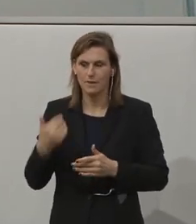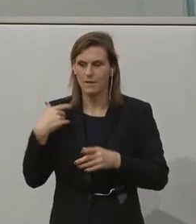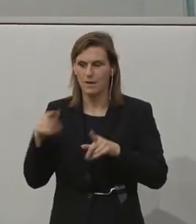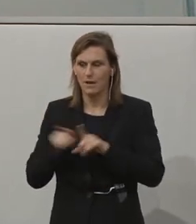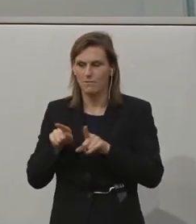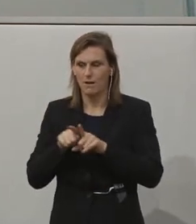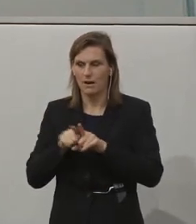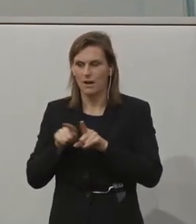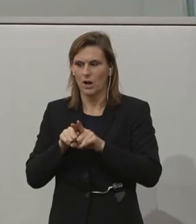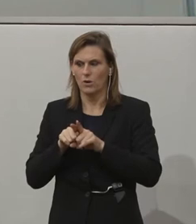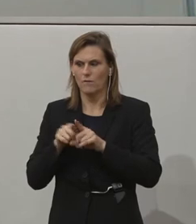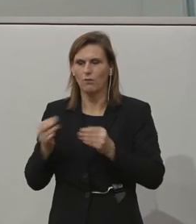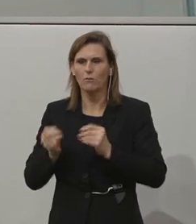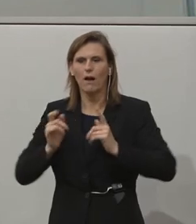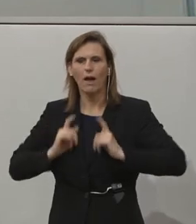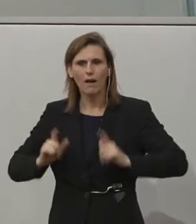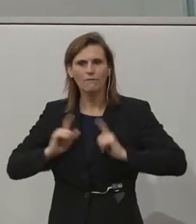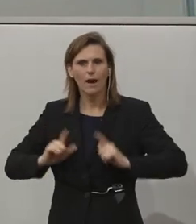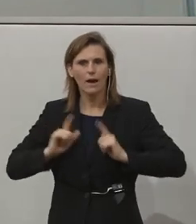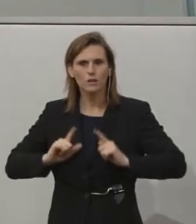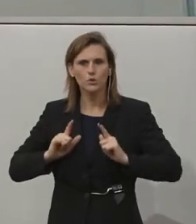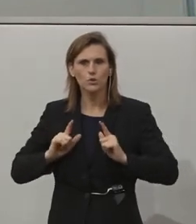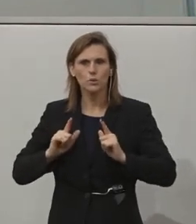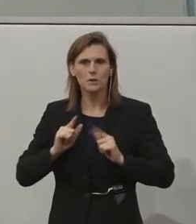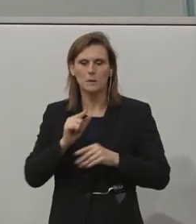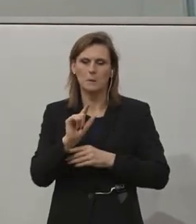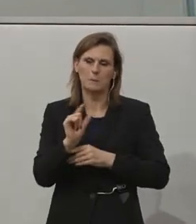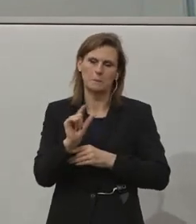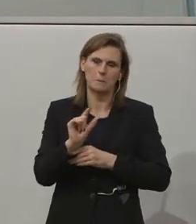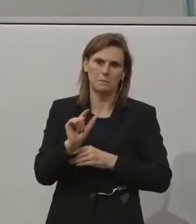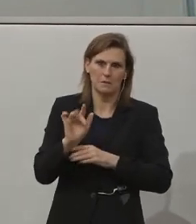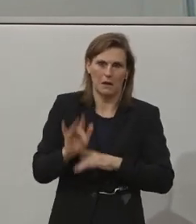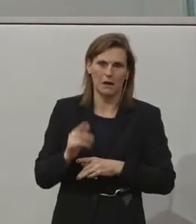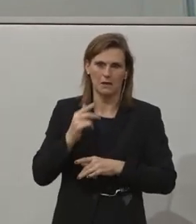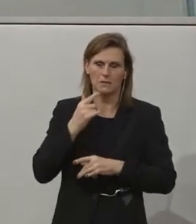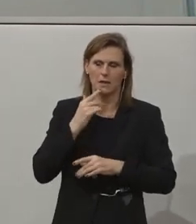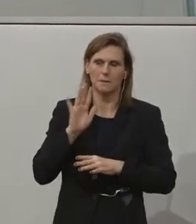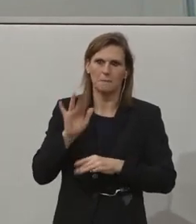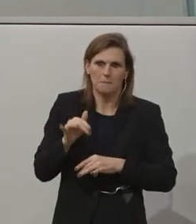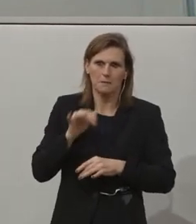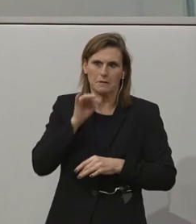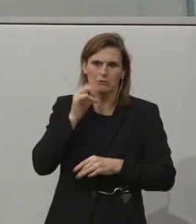that these young people would progress to third level. So it wasn't